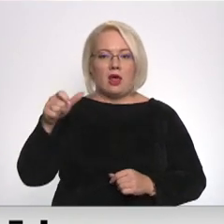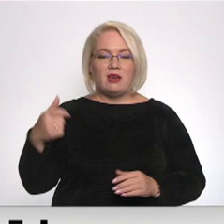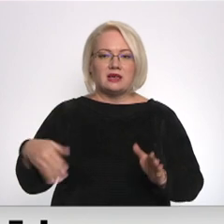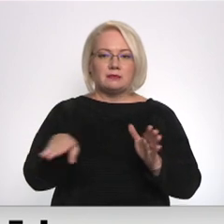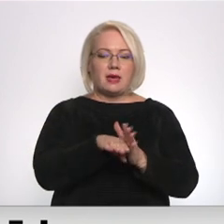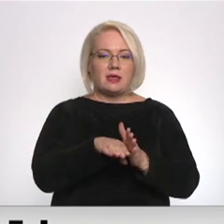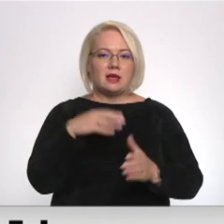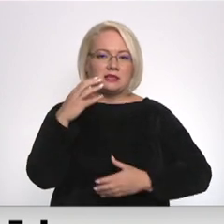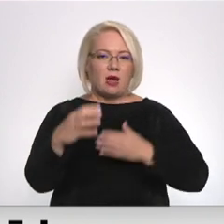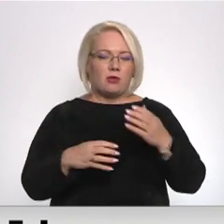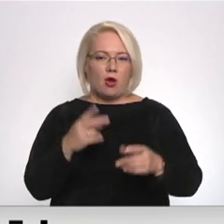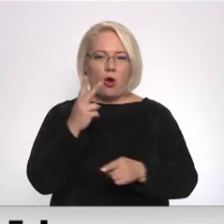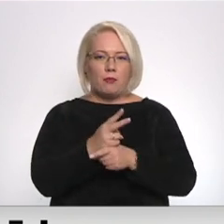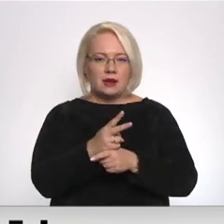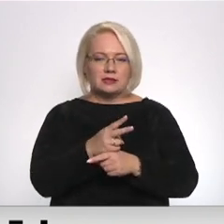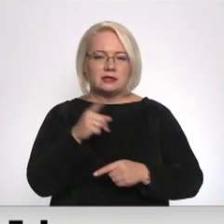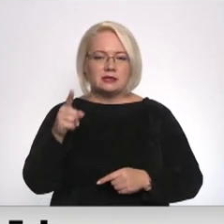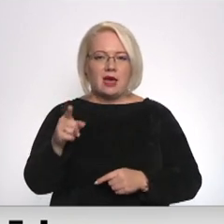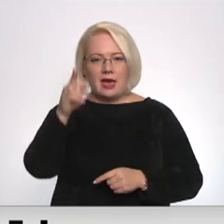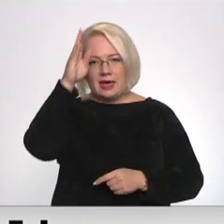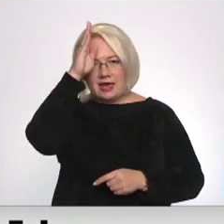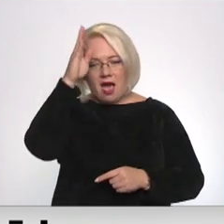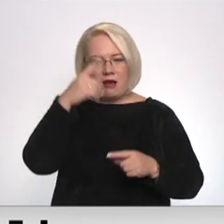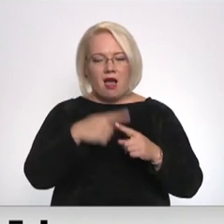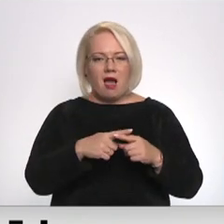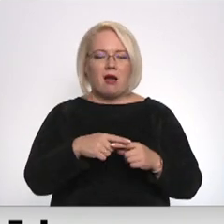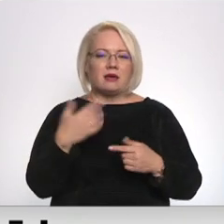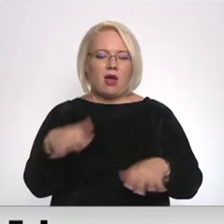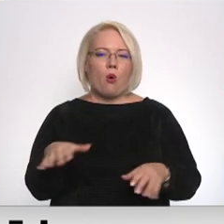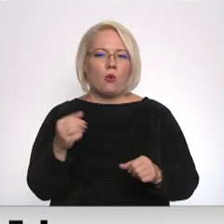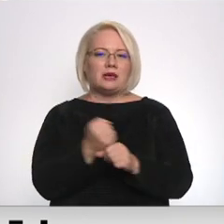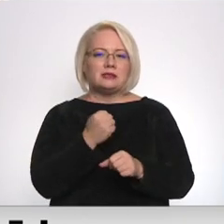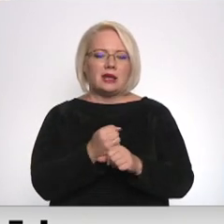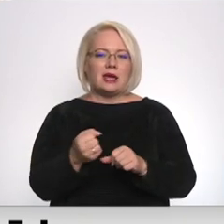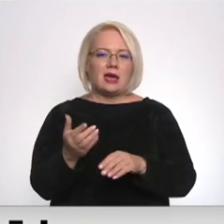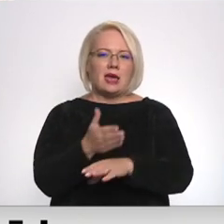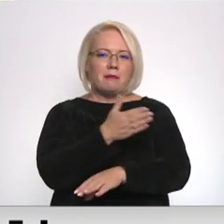starptautiskajās operācijās mali un irākā, savīs vēl jau izdarījuši iepriekš balsošanā.